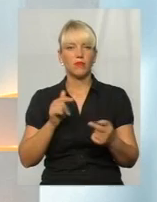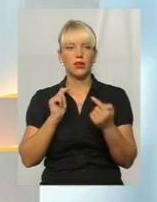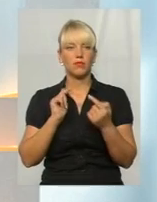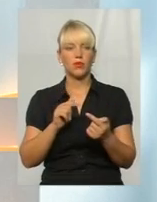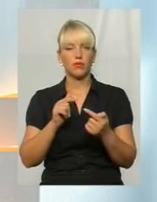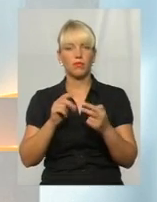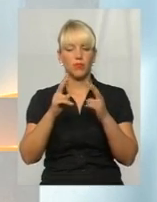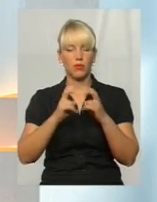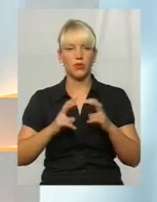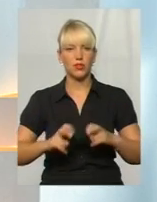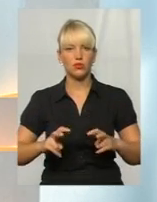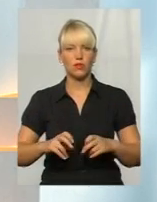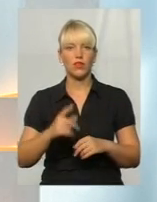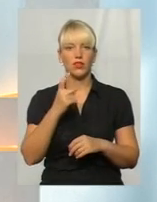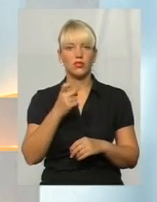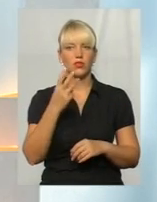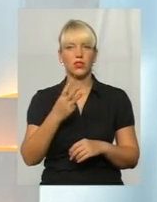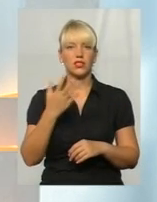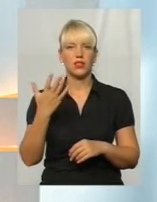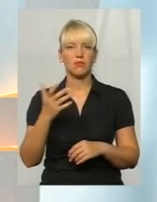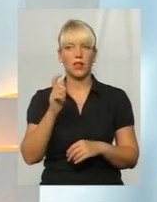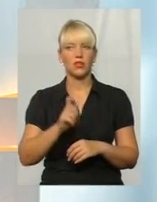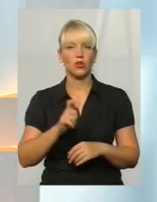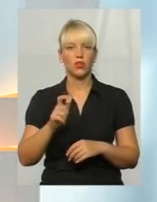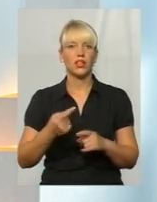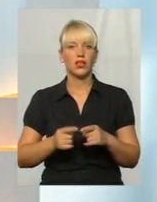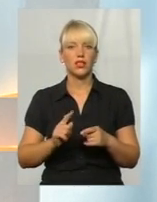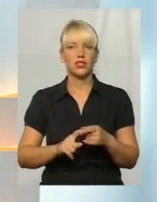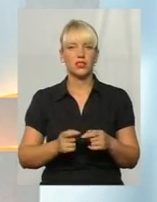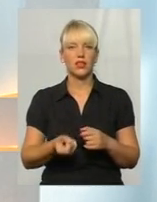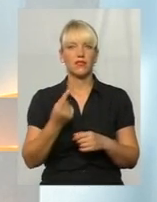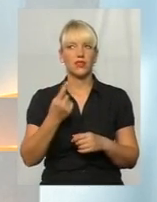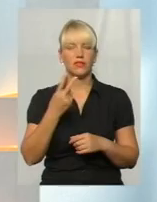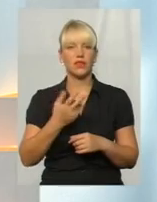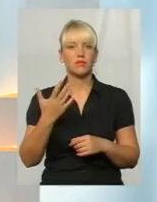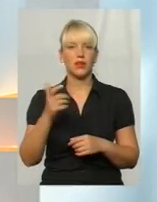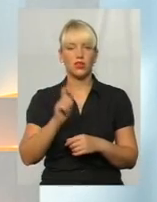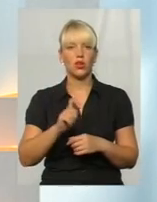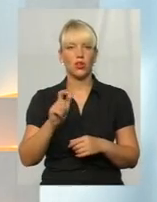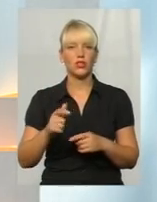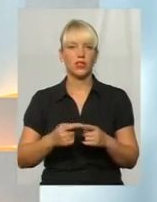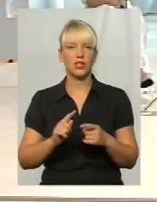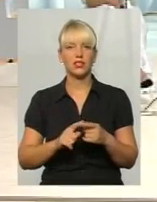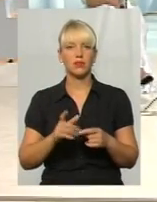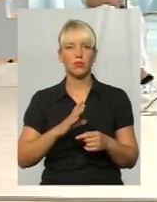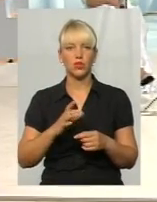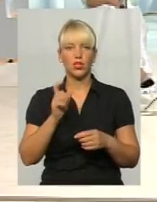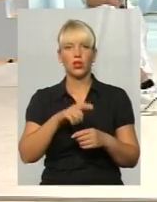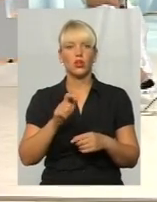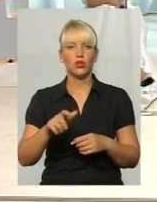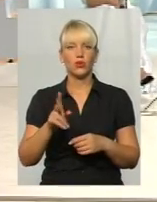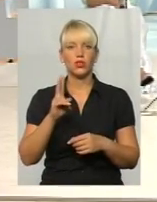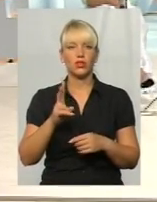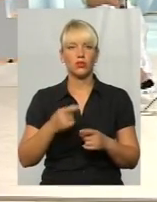людей, із них виявилося 20 людей, вони були інфіковані. Притому це вбивателі, просто люди йшли